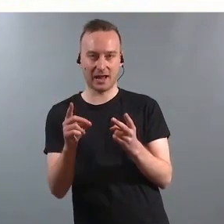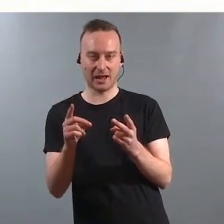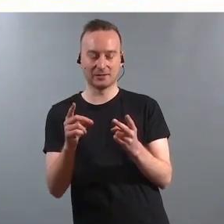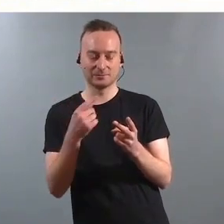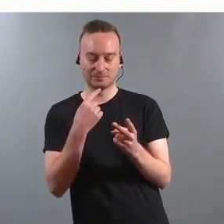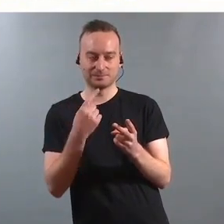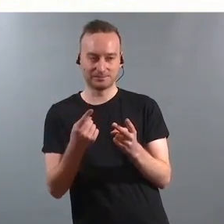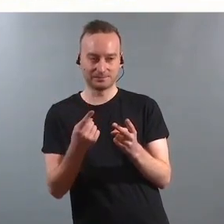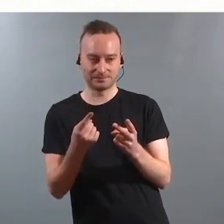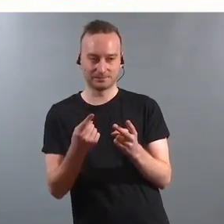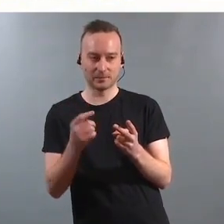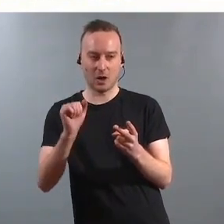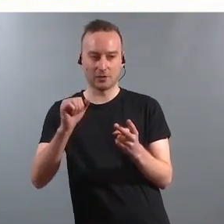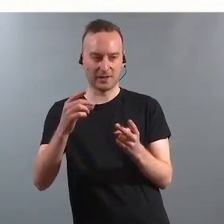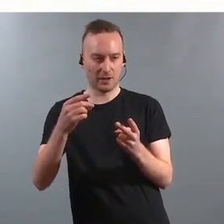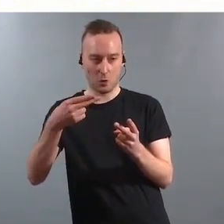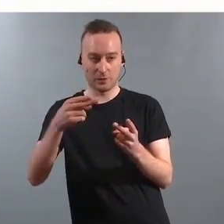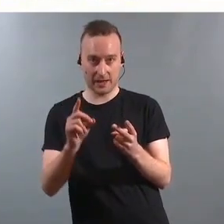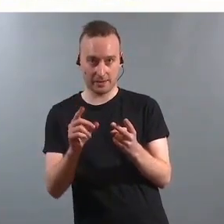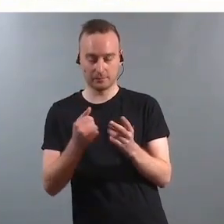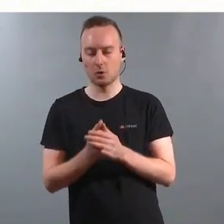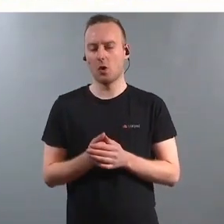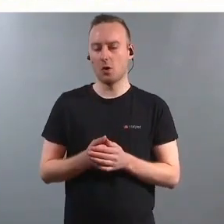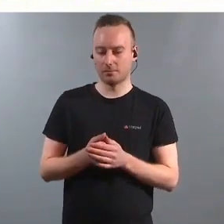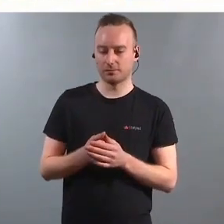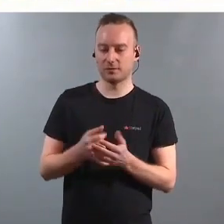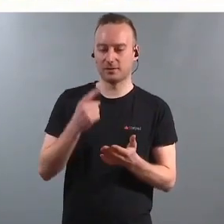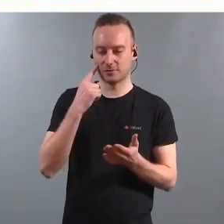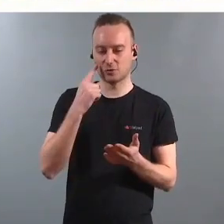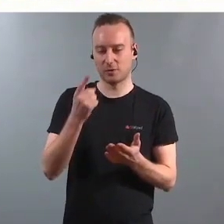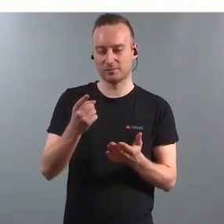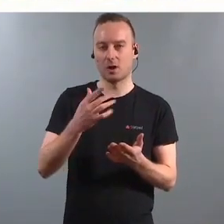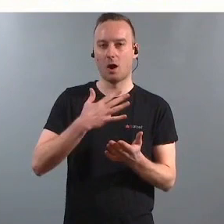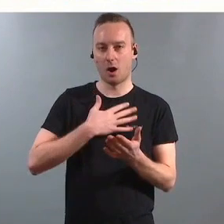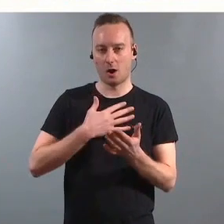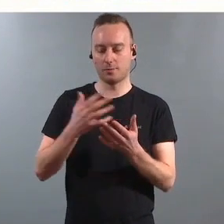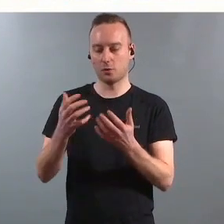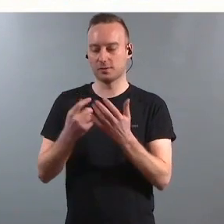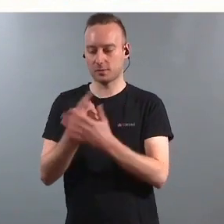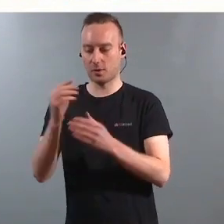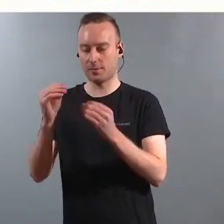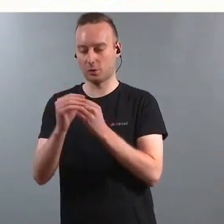Og dette er en gutt som vi skjønner har behov for spesialpedagogisk hjelp uten at han fikk det.